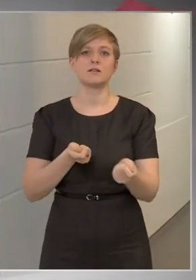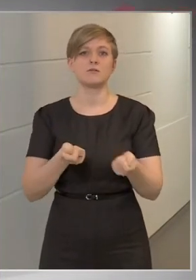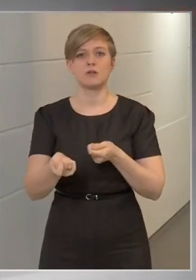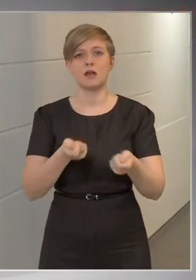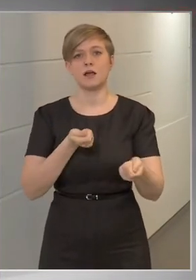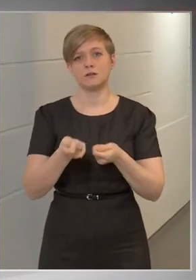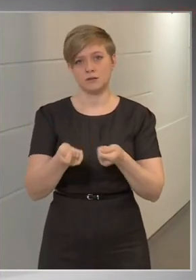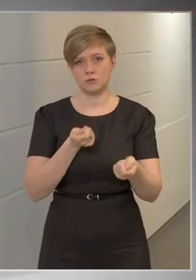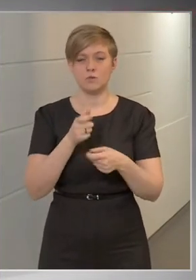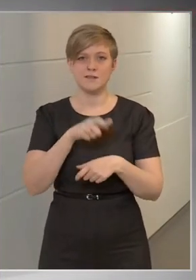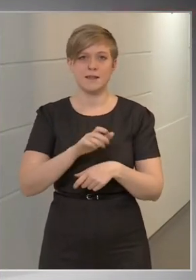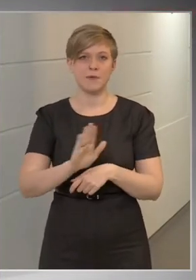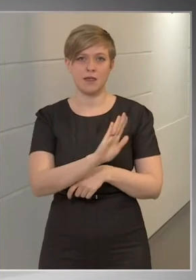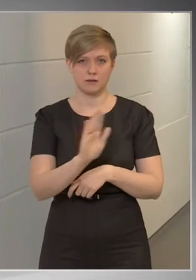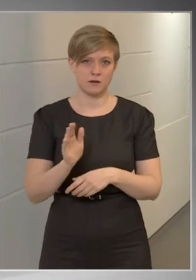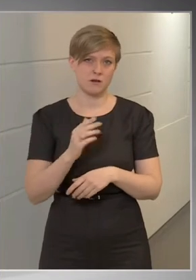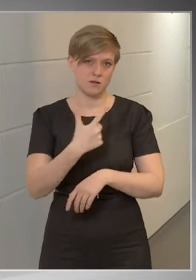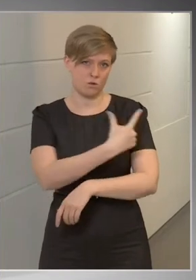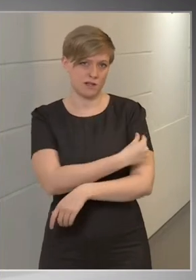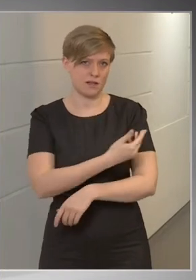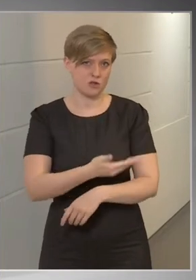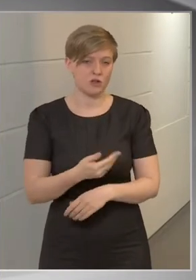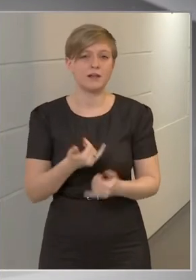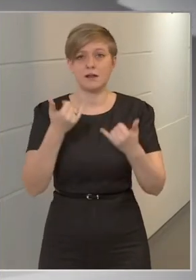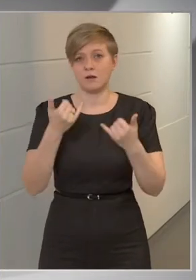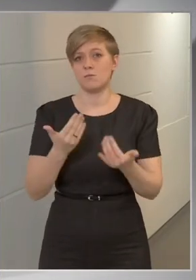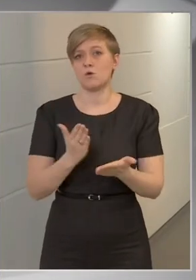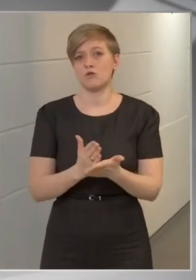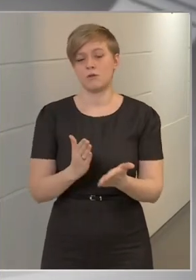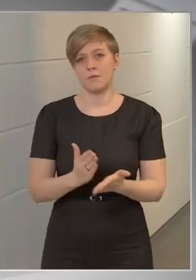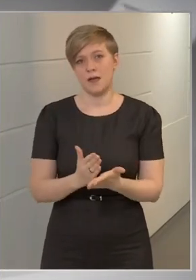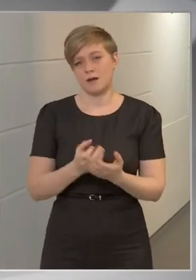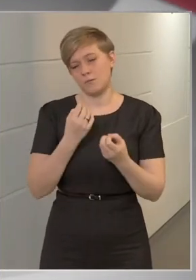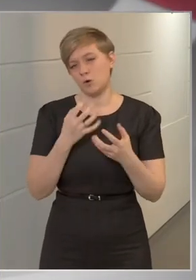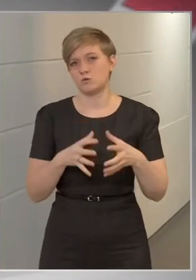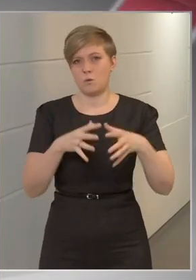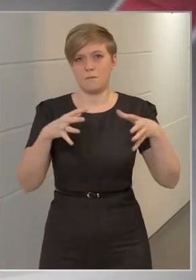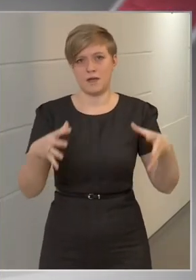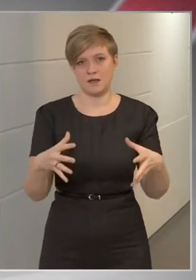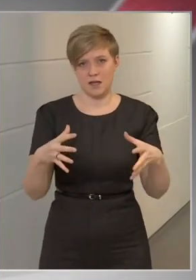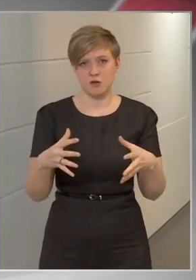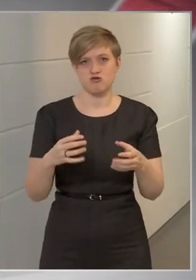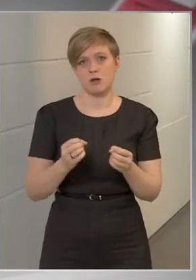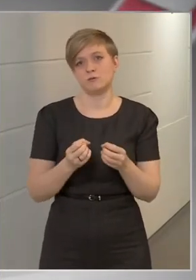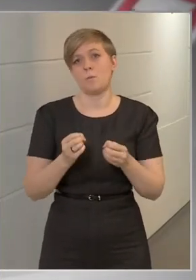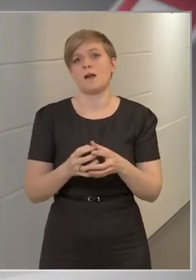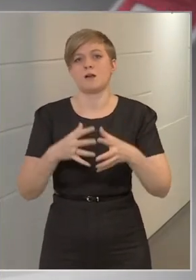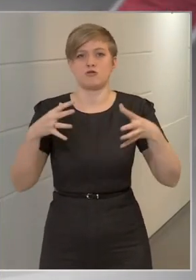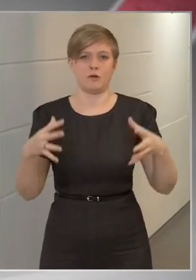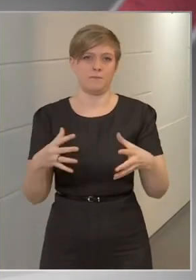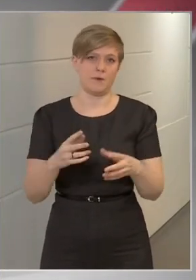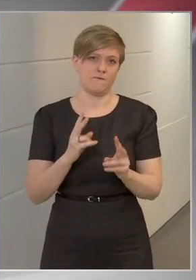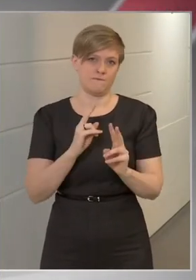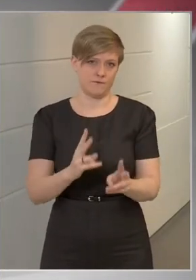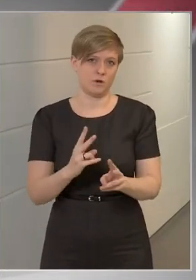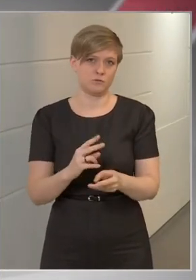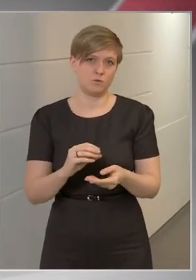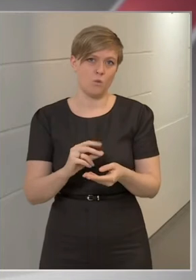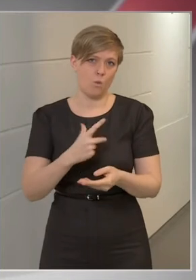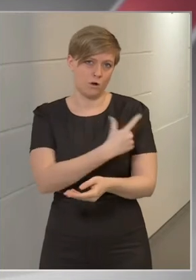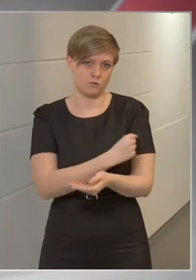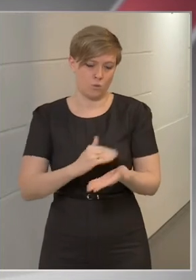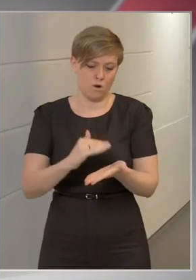irányító személyeknek az oltását. Erre most már, amikor tömegesen vagy tömegesebben áll rendelkezésre oltóanyag,